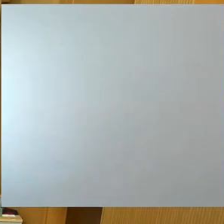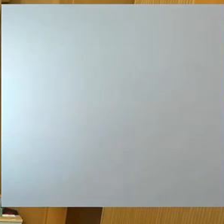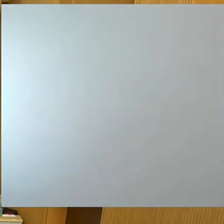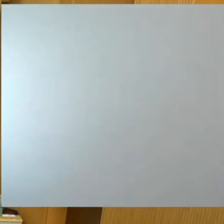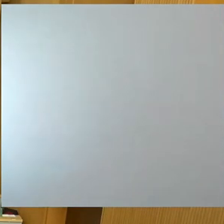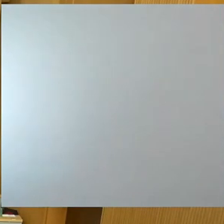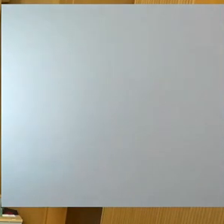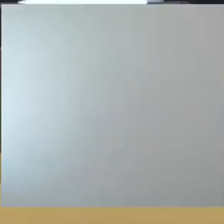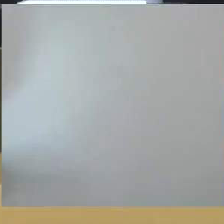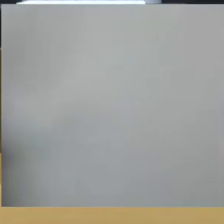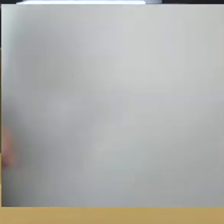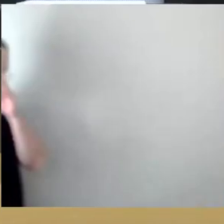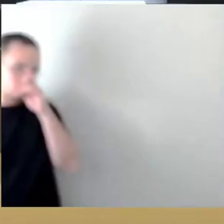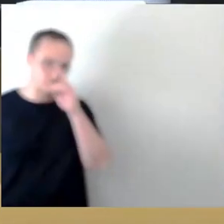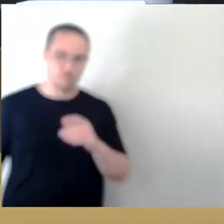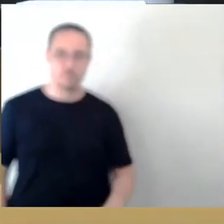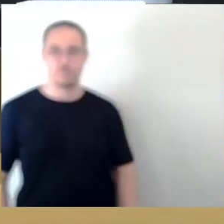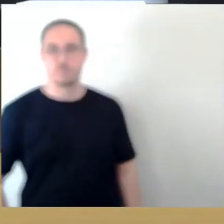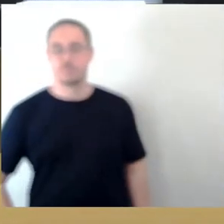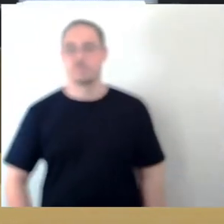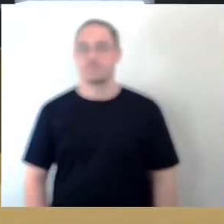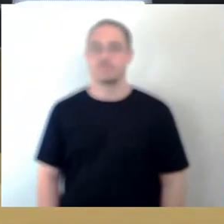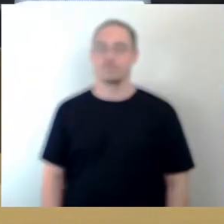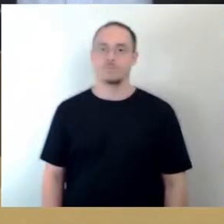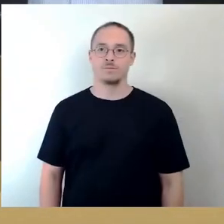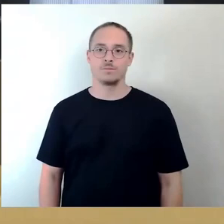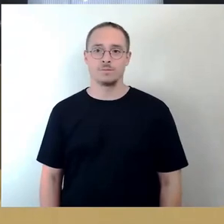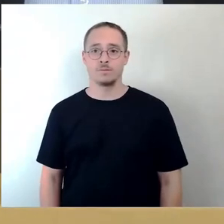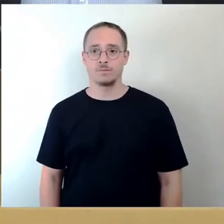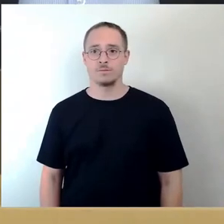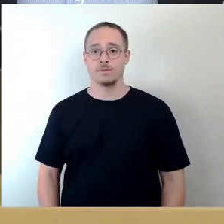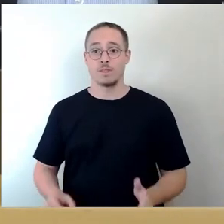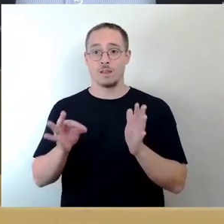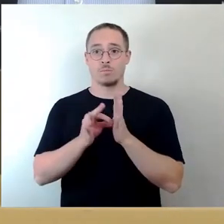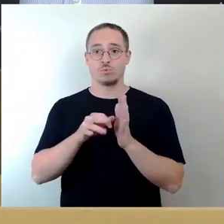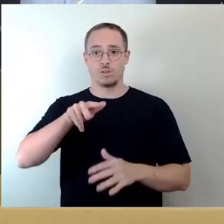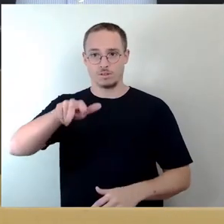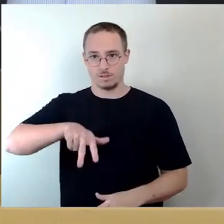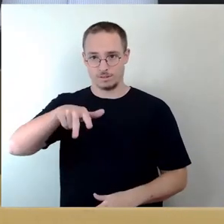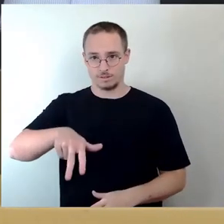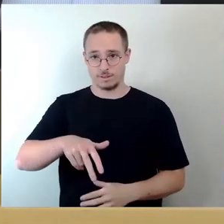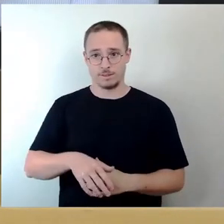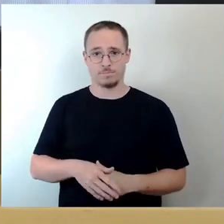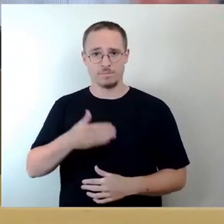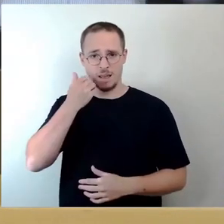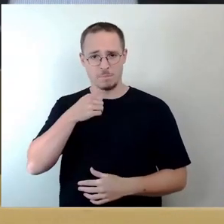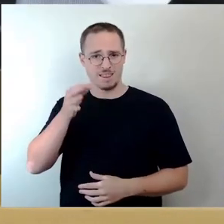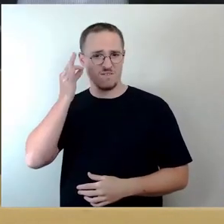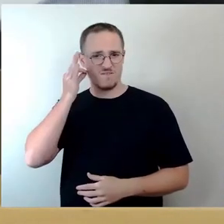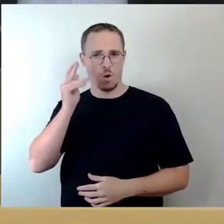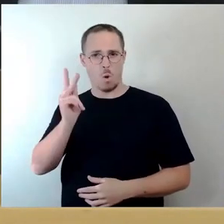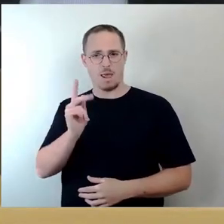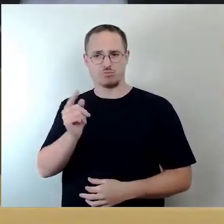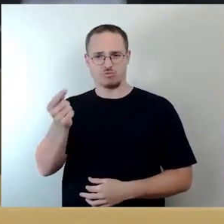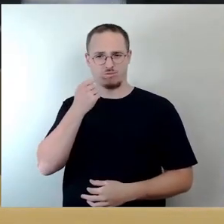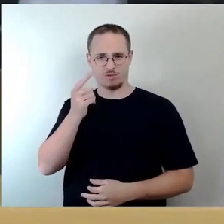Top 13. Dort bitte ich noch einmal Frau Klepsch kurz, was zu dem Änderungsantrag OB zu sagen. Dann würden wir